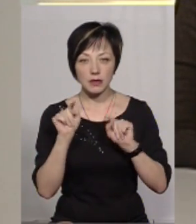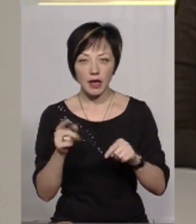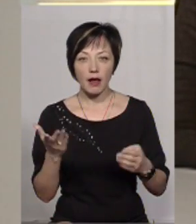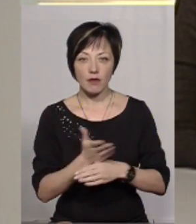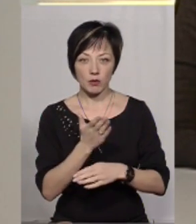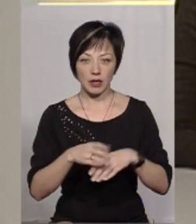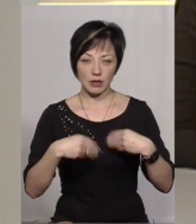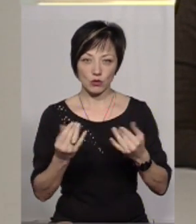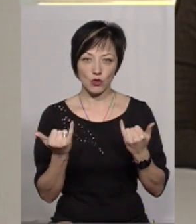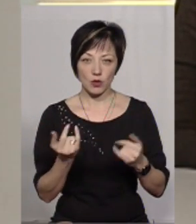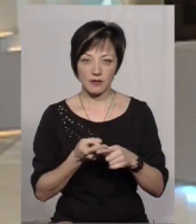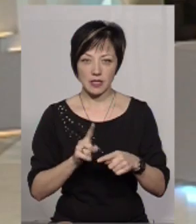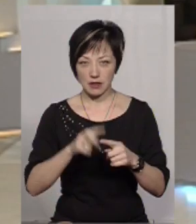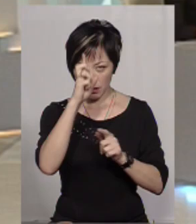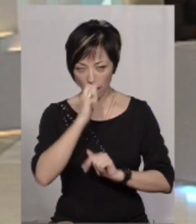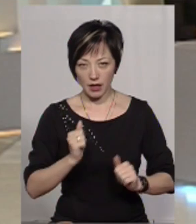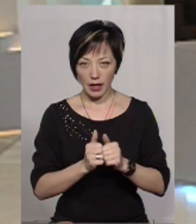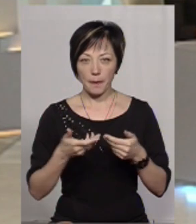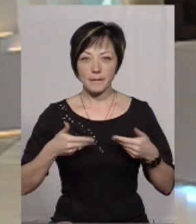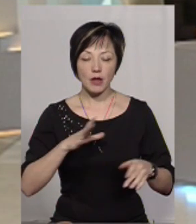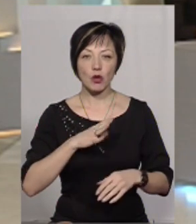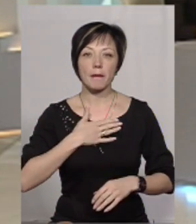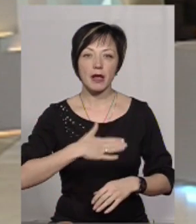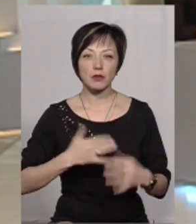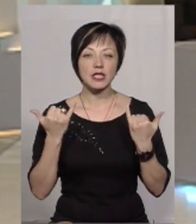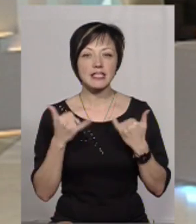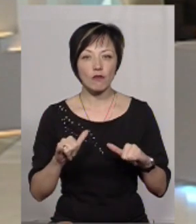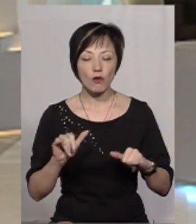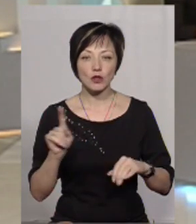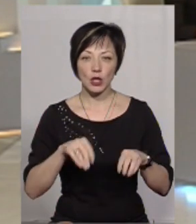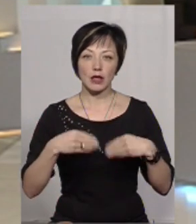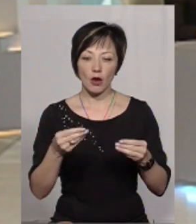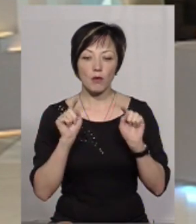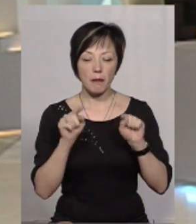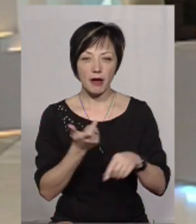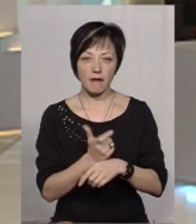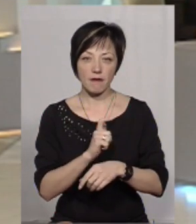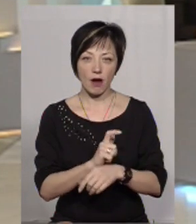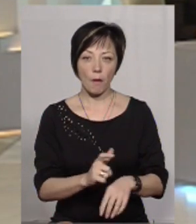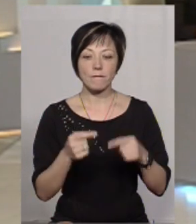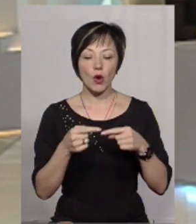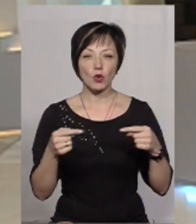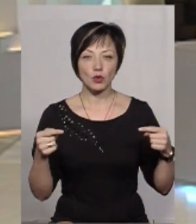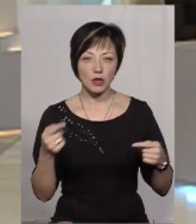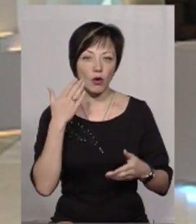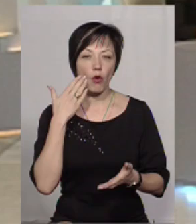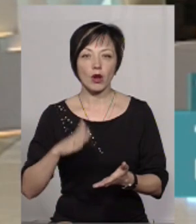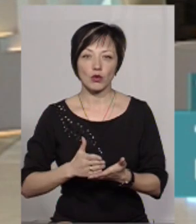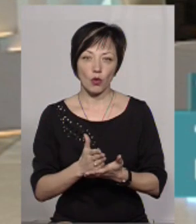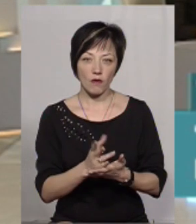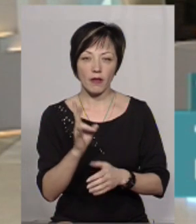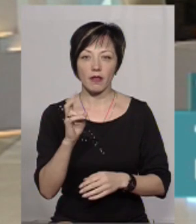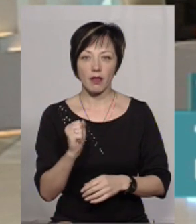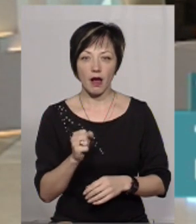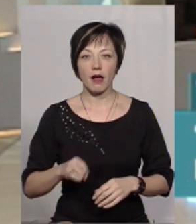виробникам надають сьогодні у цих країнах, ми були приємно здивовані, що вони надають перевагу саме продукції, яка орієнтована